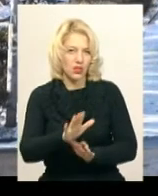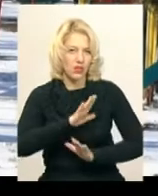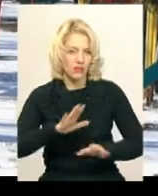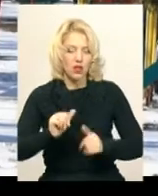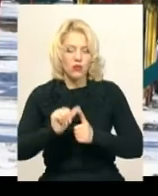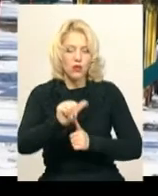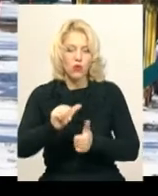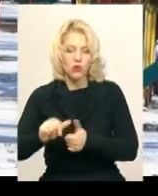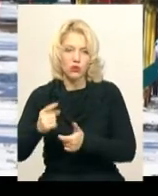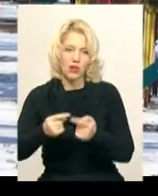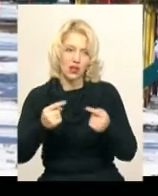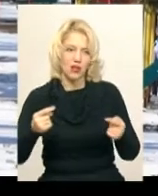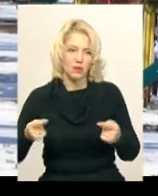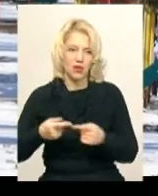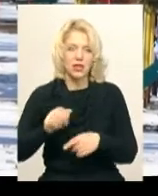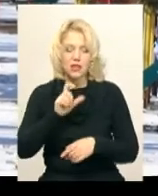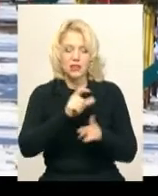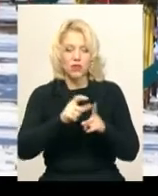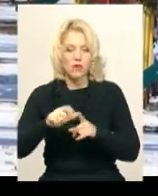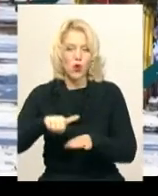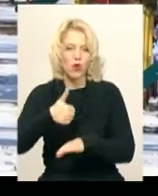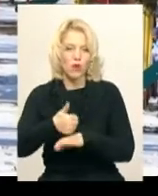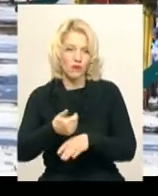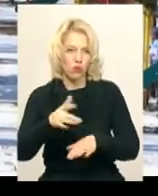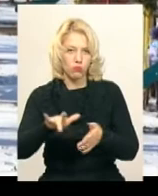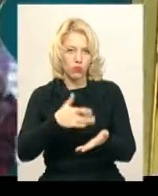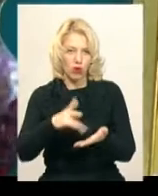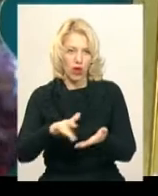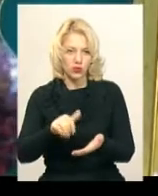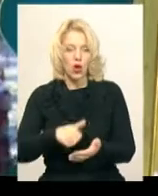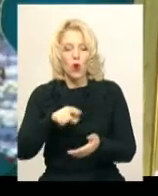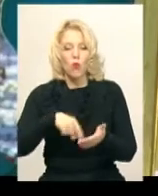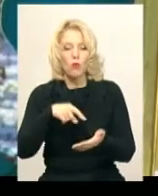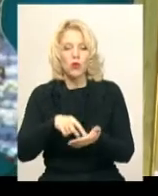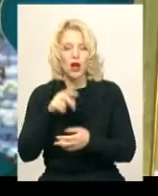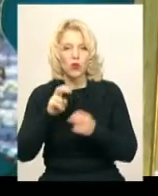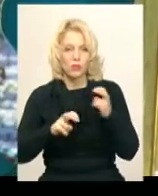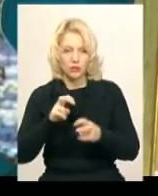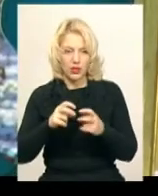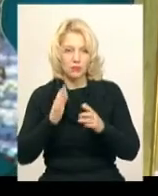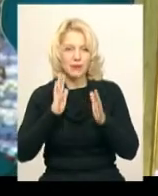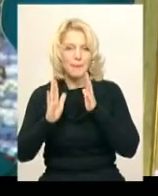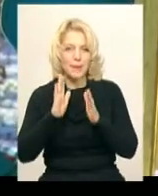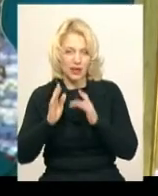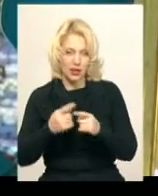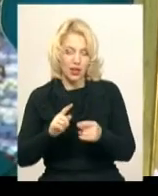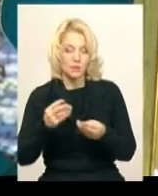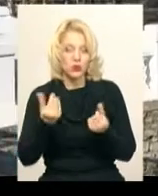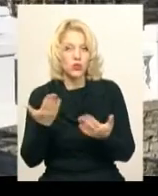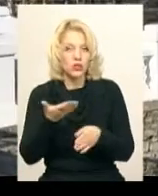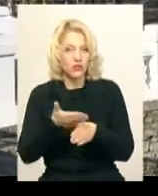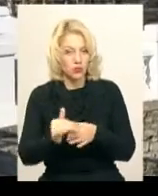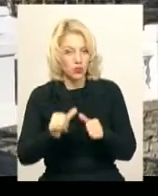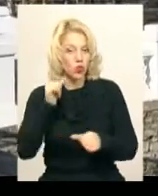окремі його елементи. За словами головного бухгалтера комунального підприємства парк і сквери міста Хмельницького Тетяни Самолюк, гроші, які виділили